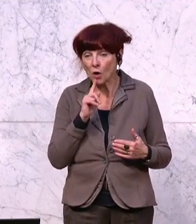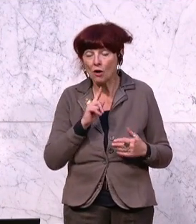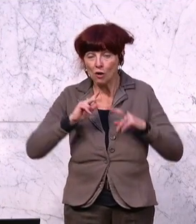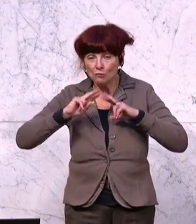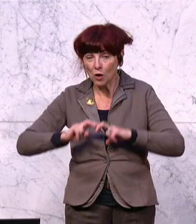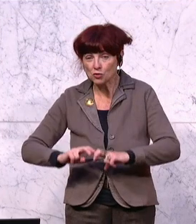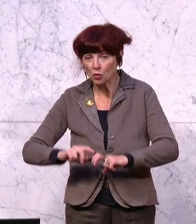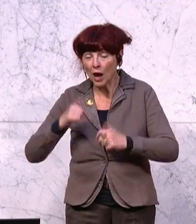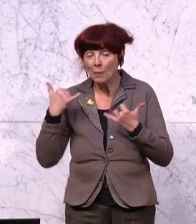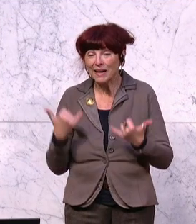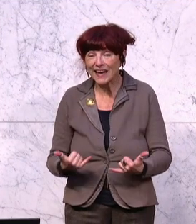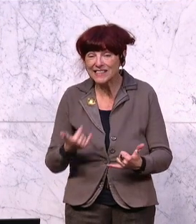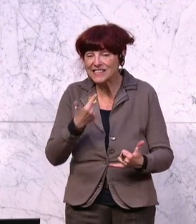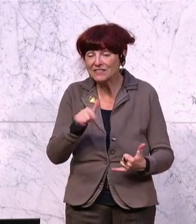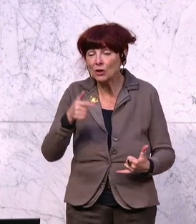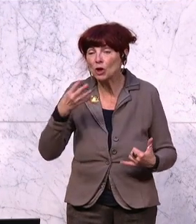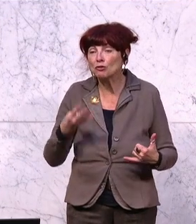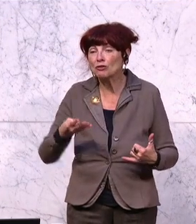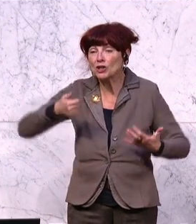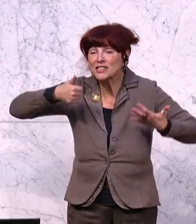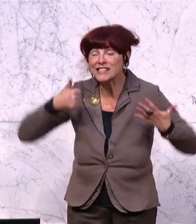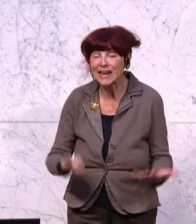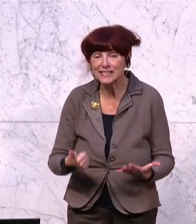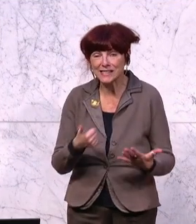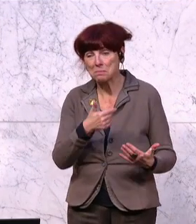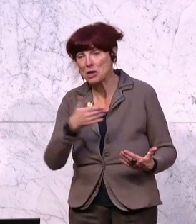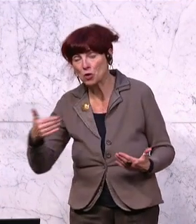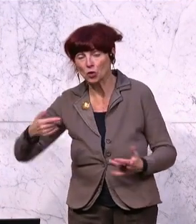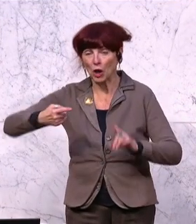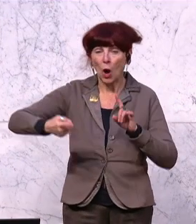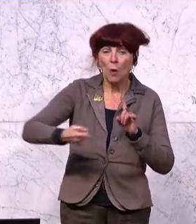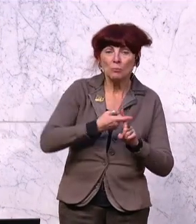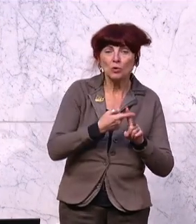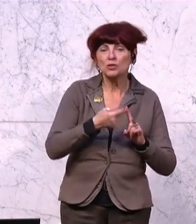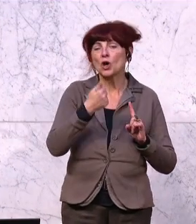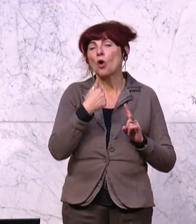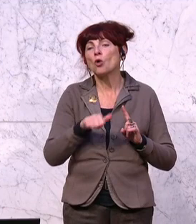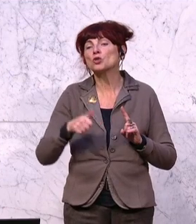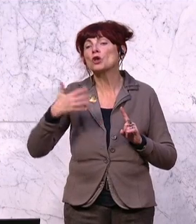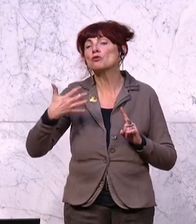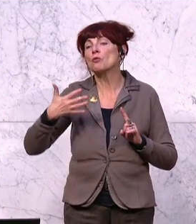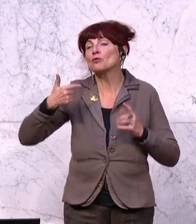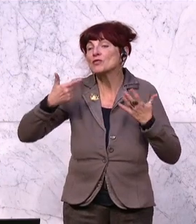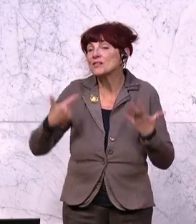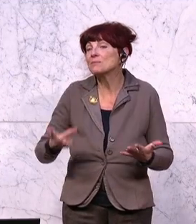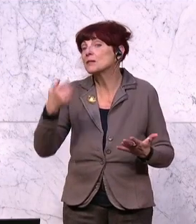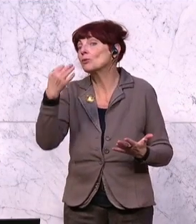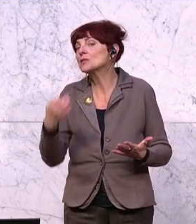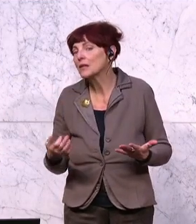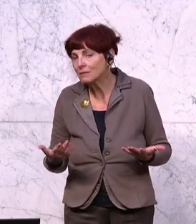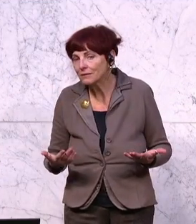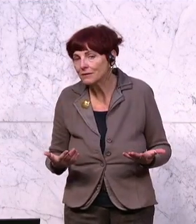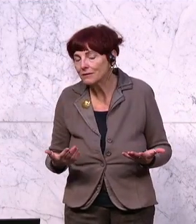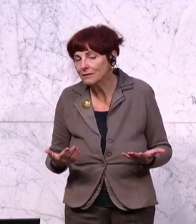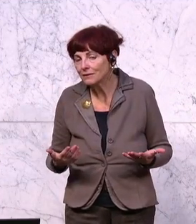Legislaturperiode auf 264 Millionen plus 175% gesteigert und so haben wir